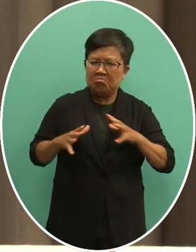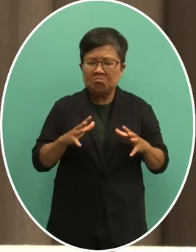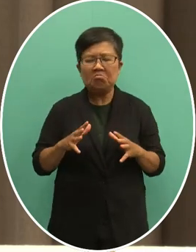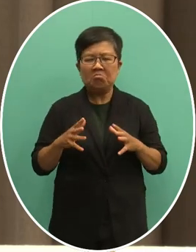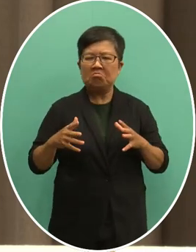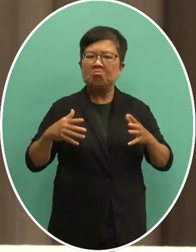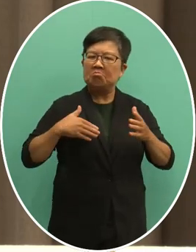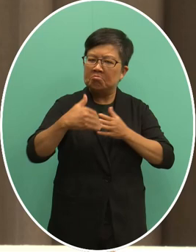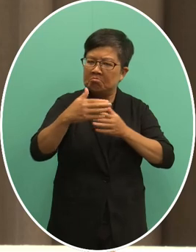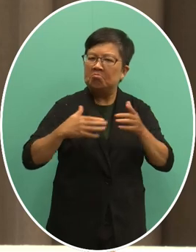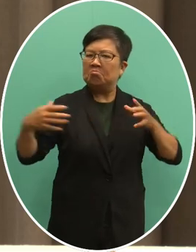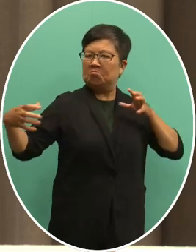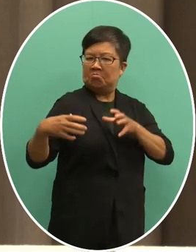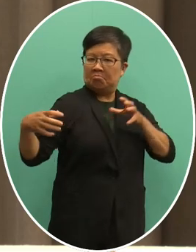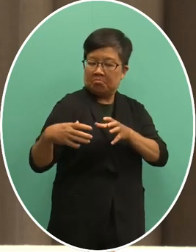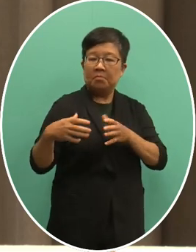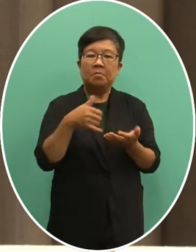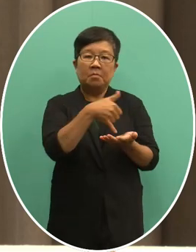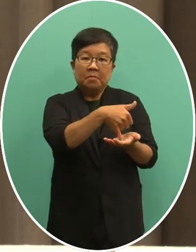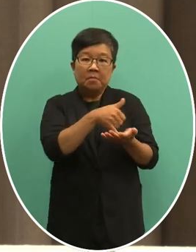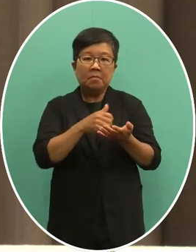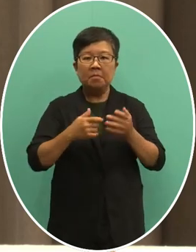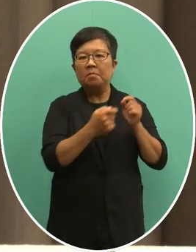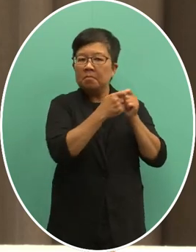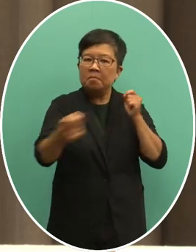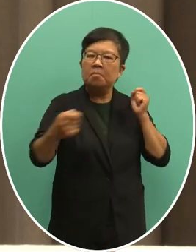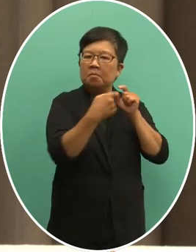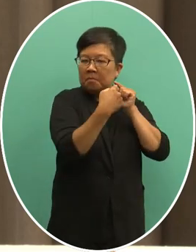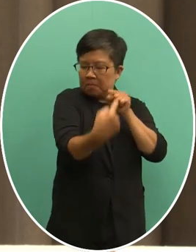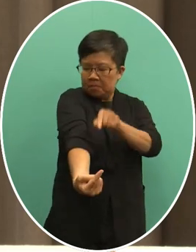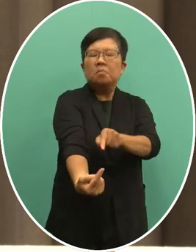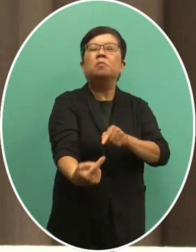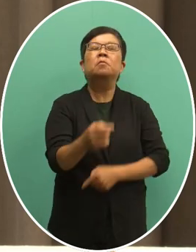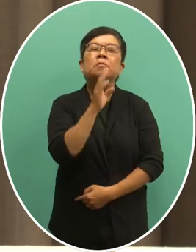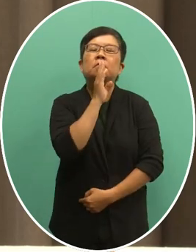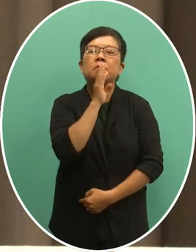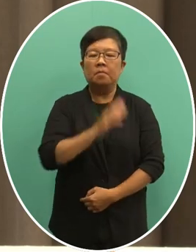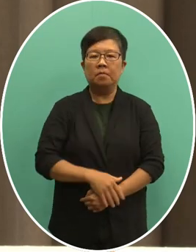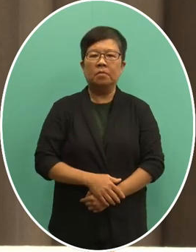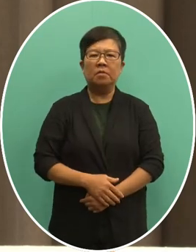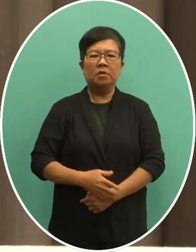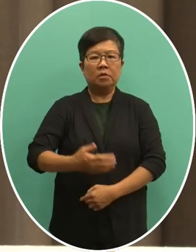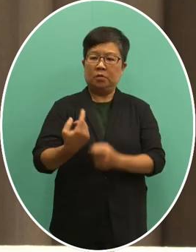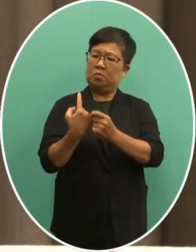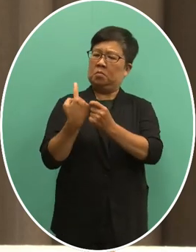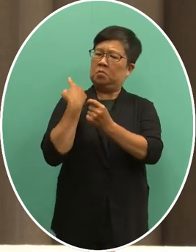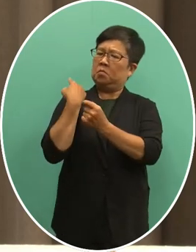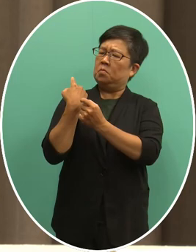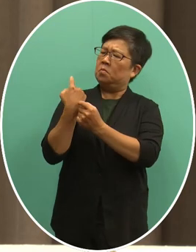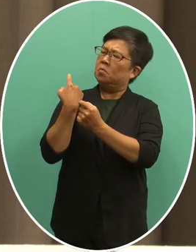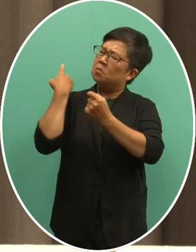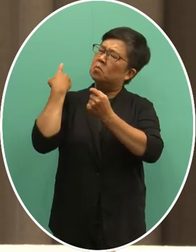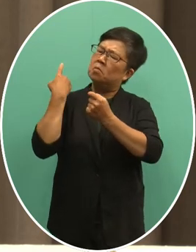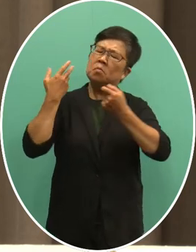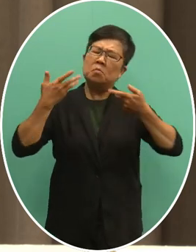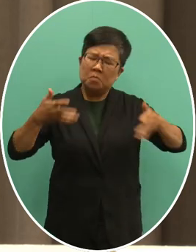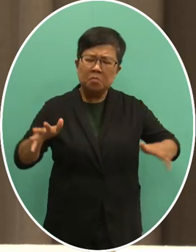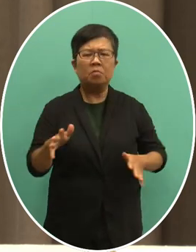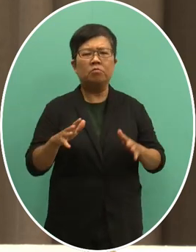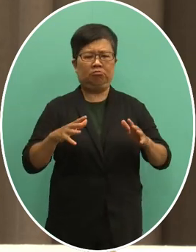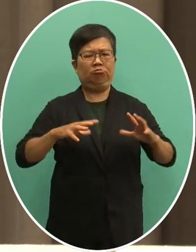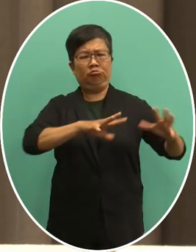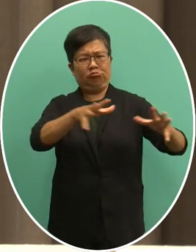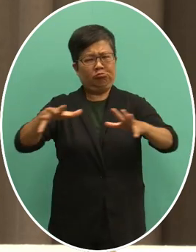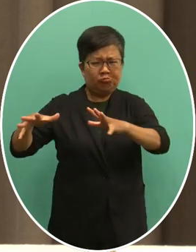加速落实永续的发展那么过去一年多来我们身处的世界